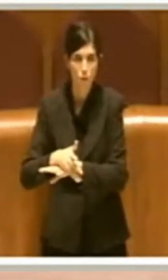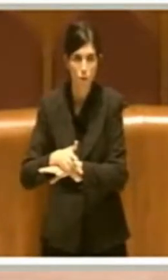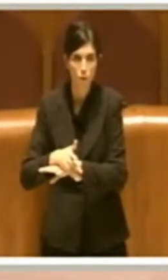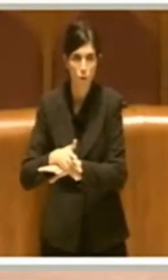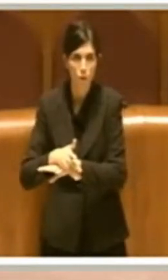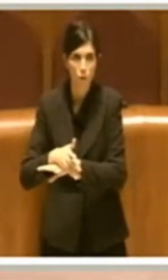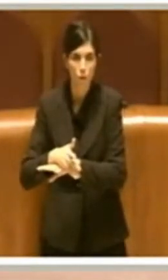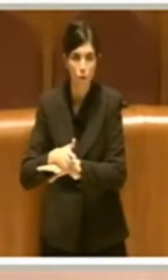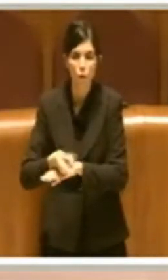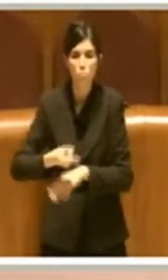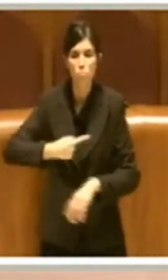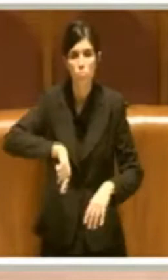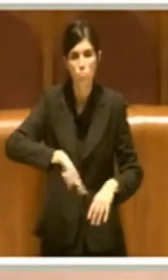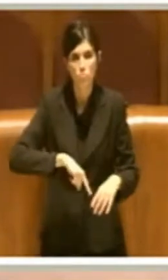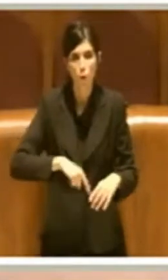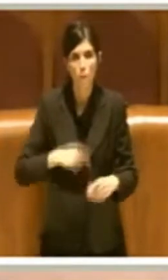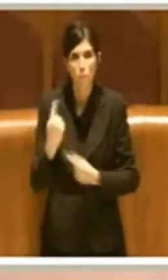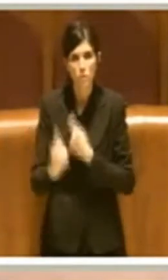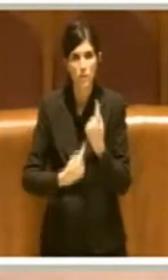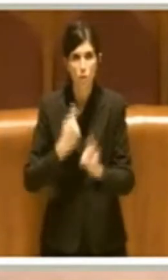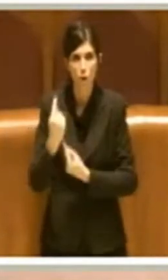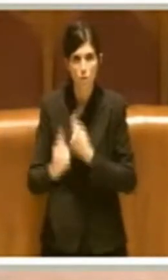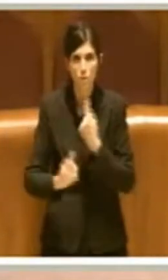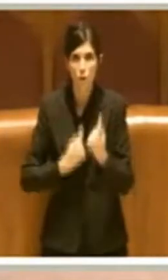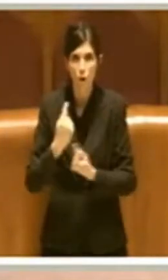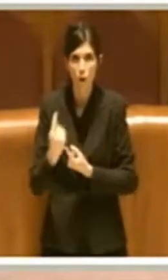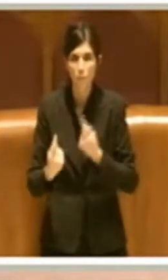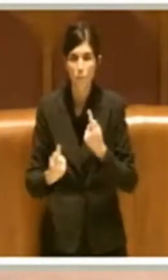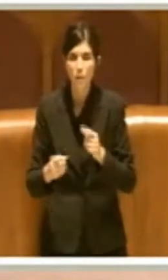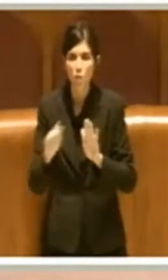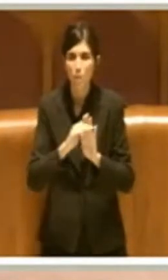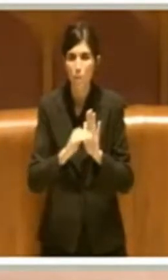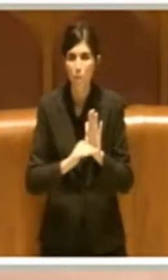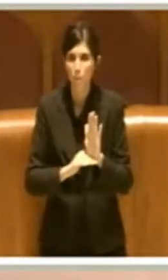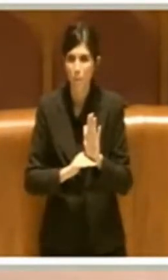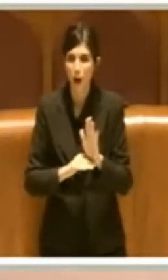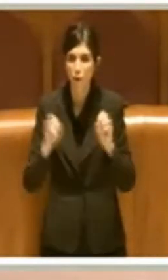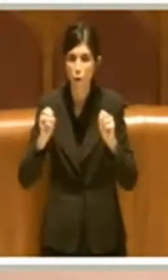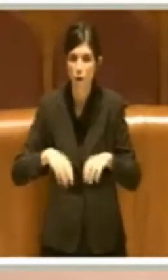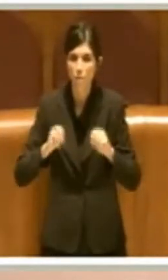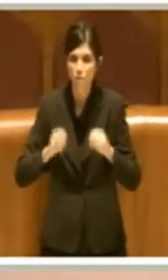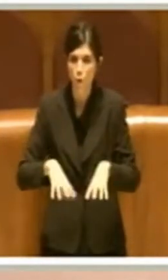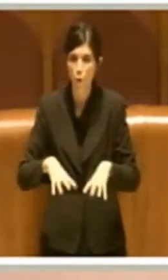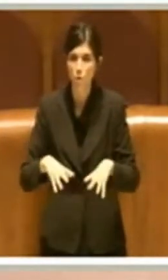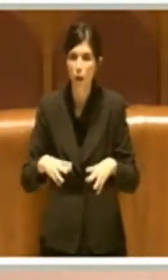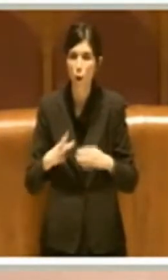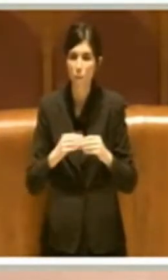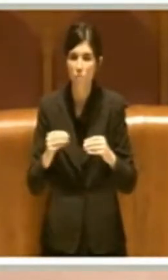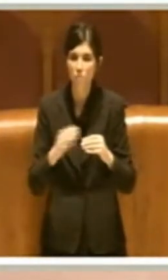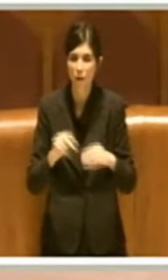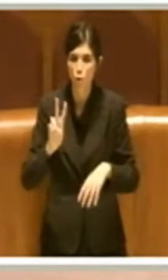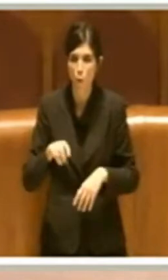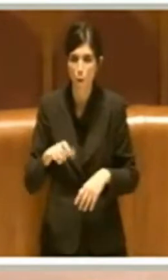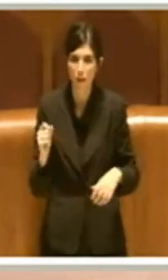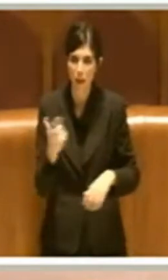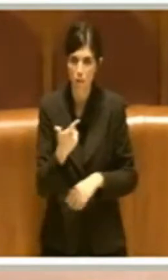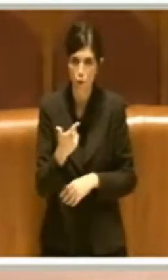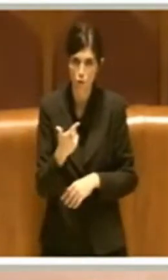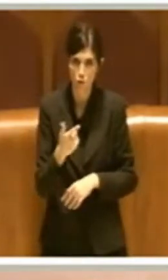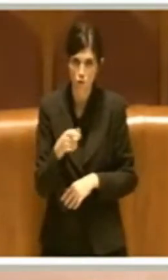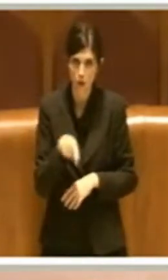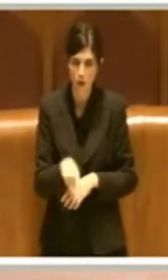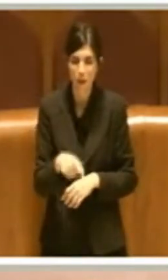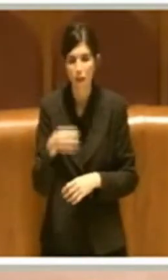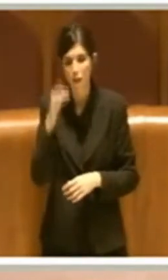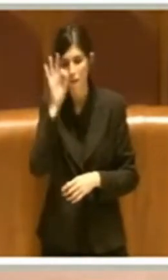che noi ci ritroviamo in una situazione in cui c'è un piano rifiuti che è stato fatto nel 2012, l'individuazione dei siti